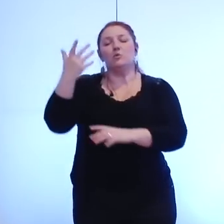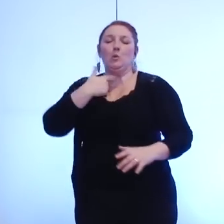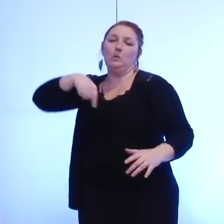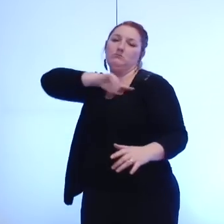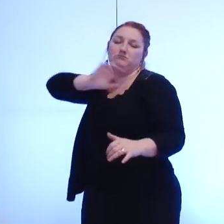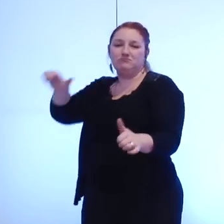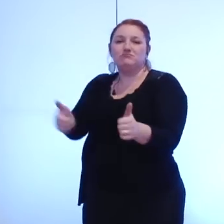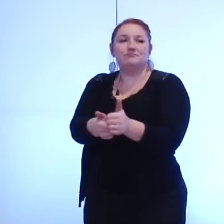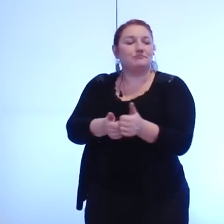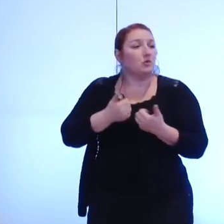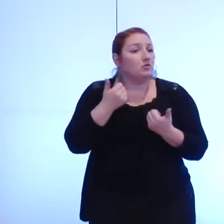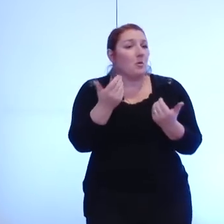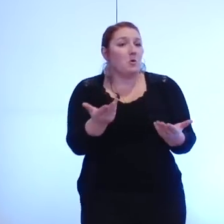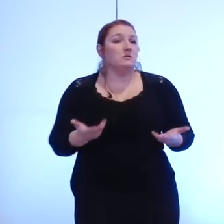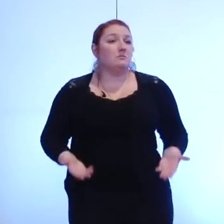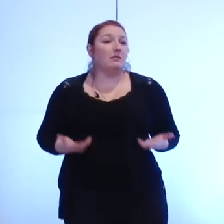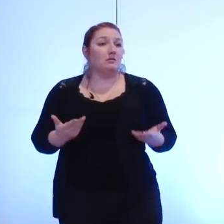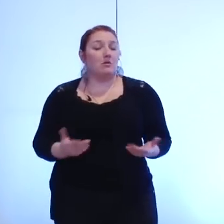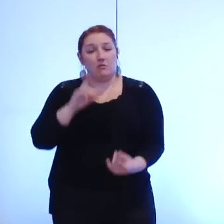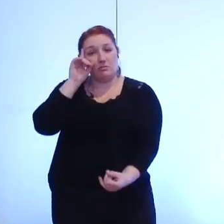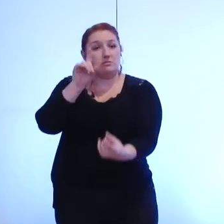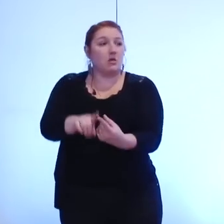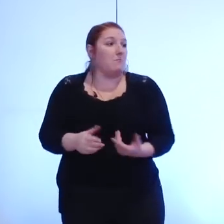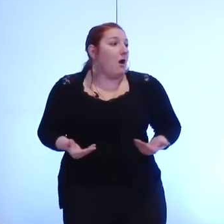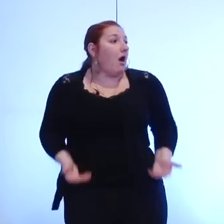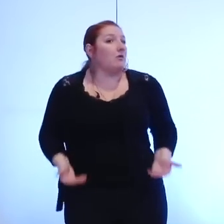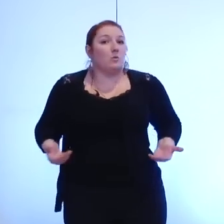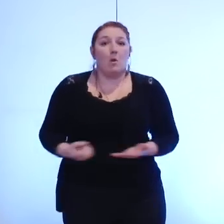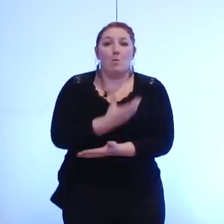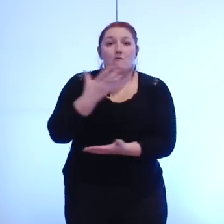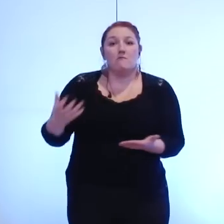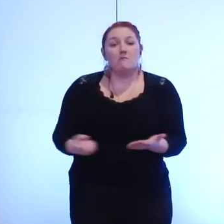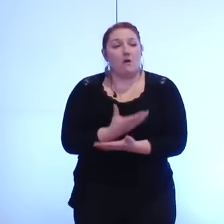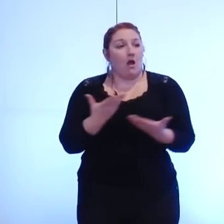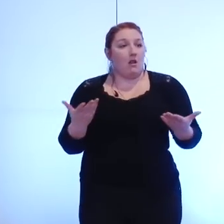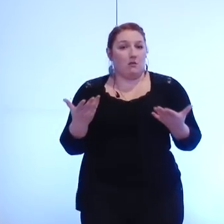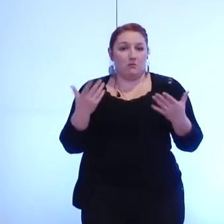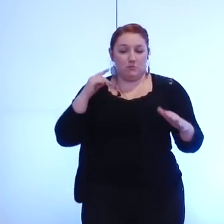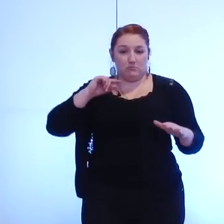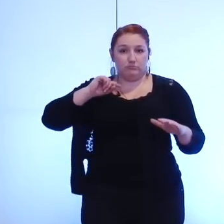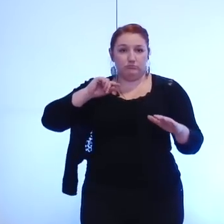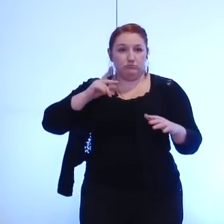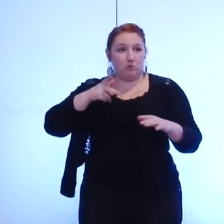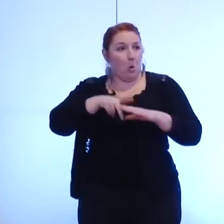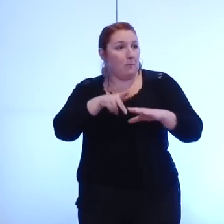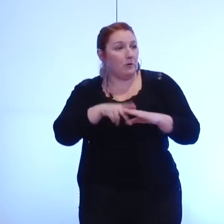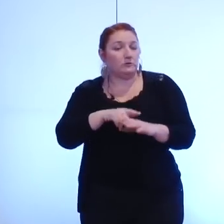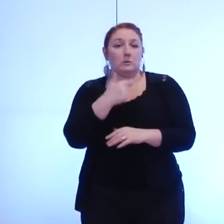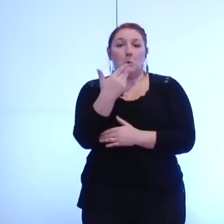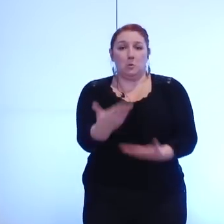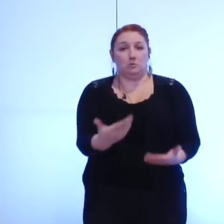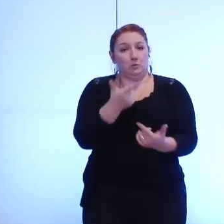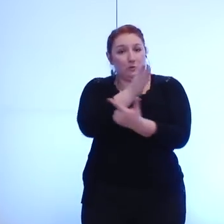passer aux questions d'actualité. Il y en a deux aujourd'hui. Monsieur Safar, je vous donne la parole pour la première.